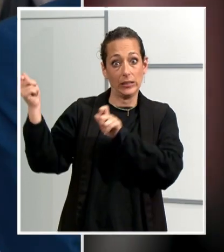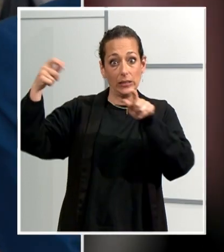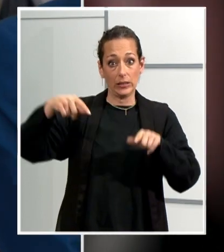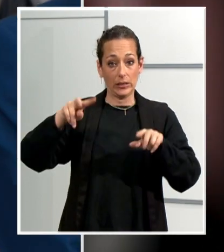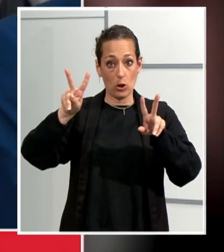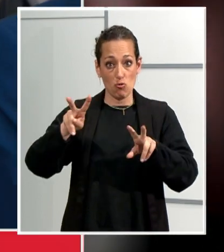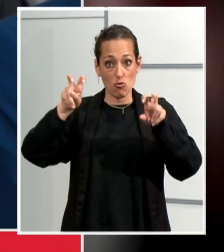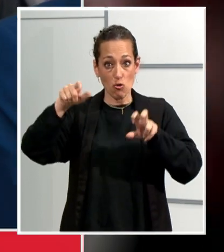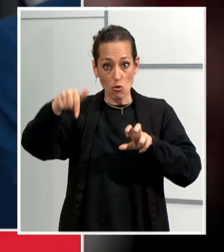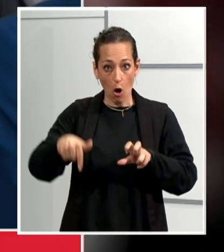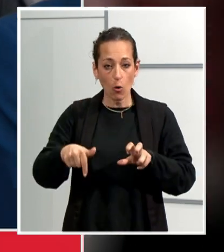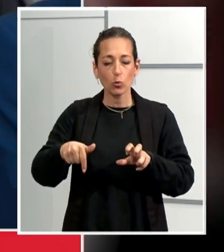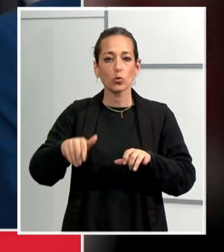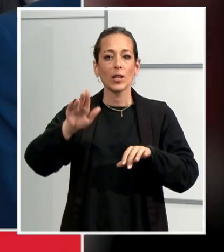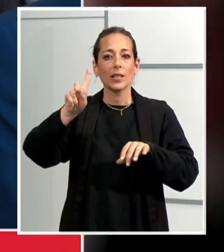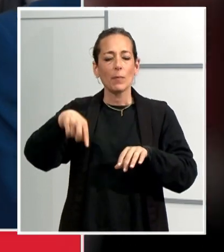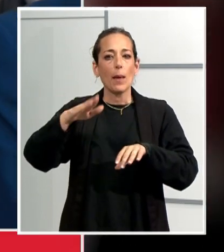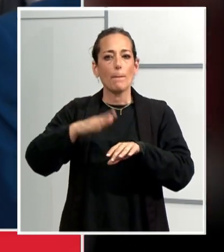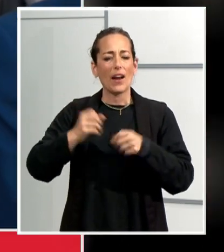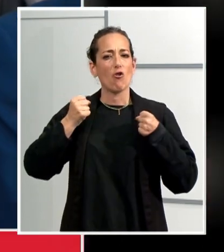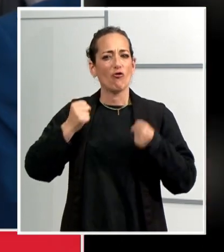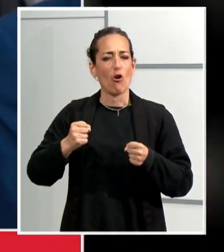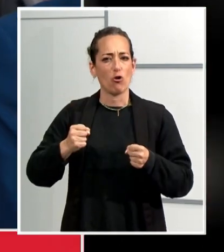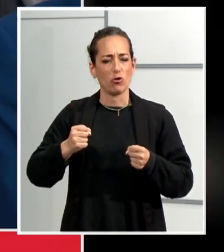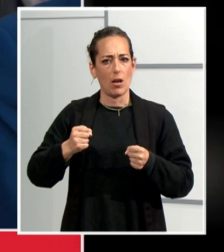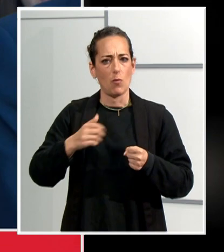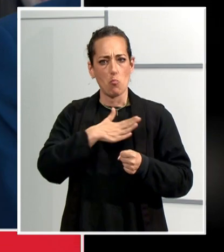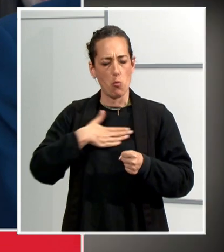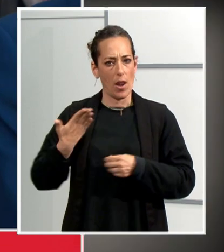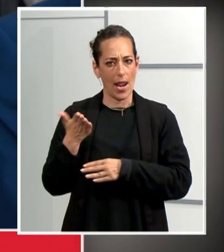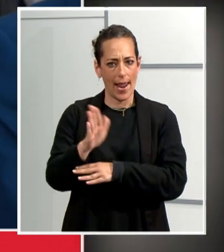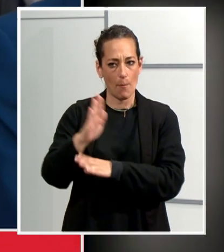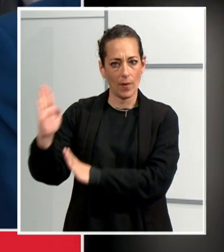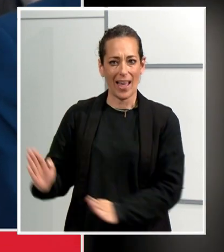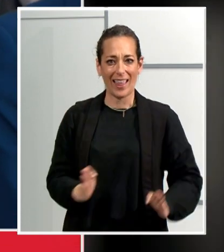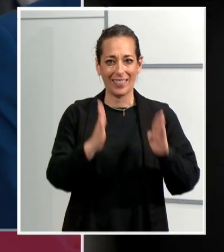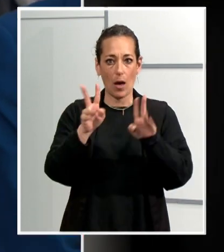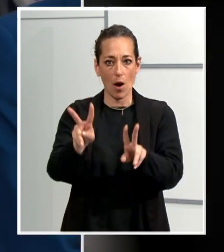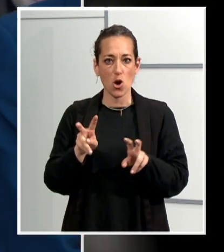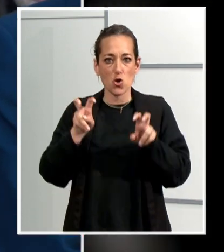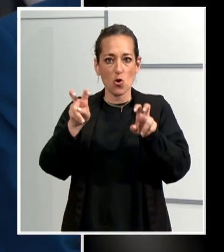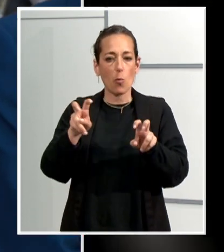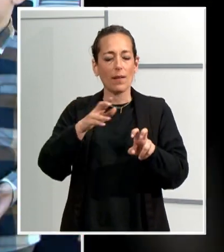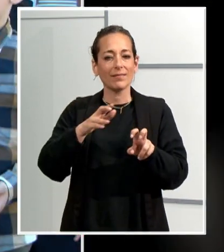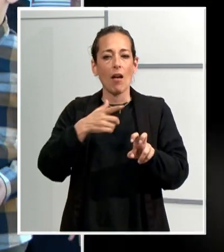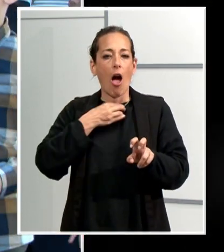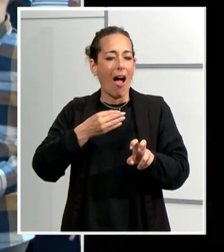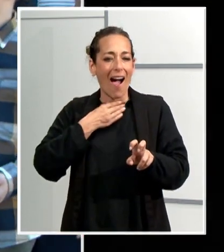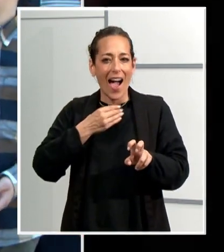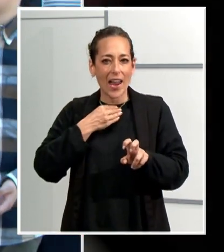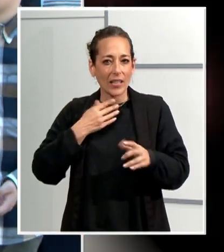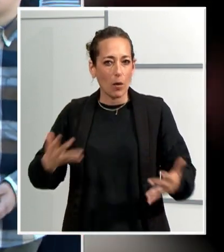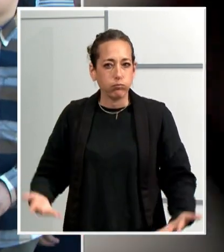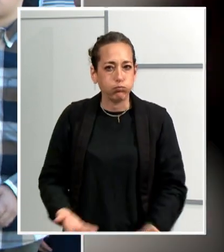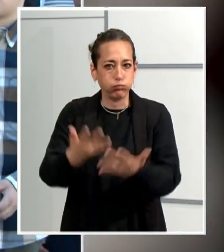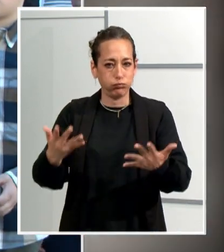aquesta transversalitat i aquesta força que li volem donar a aquesta nova etapa, tenim moltes ganes de donar-hi un nou impuls des de